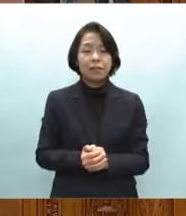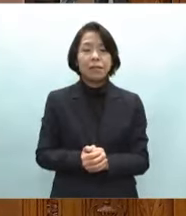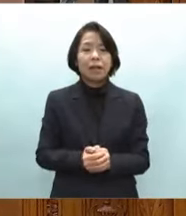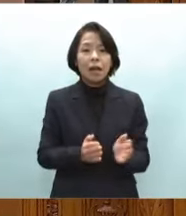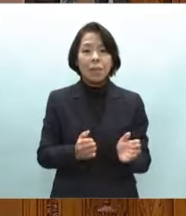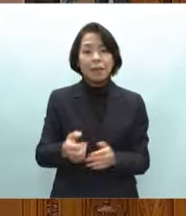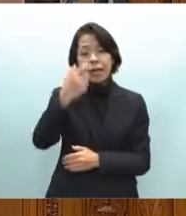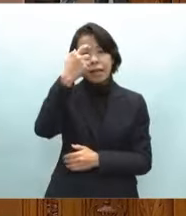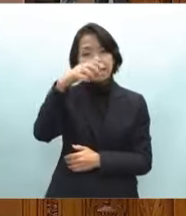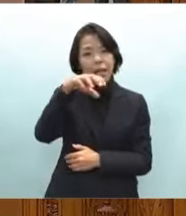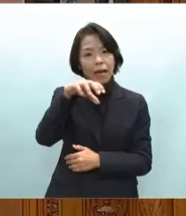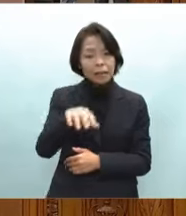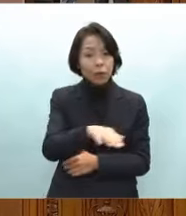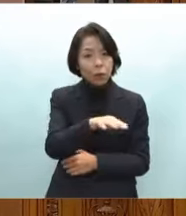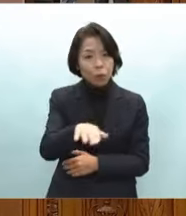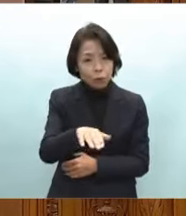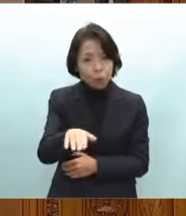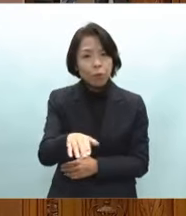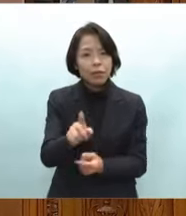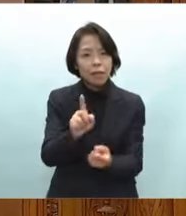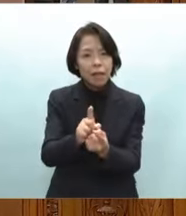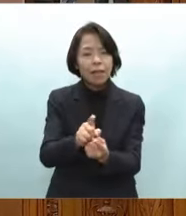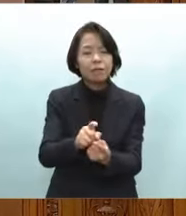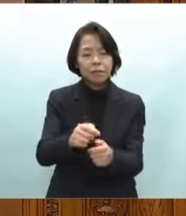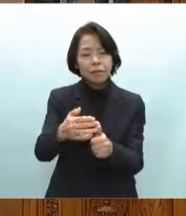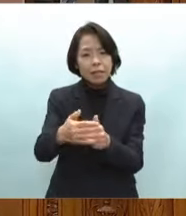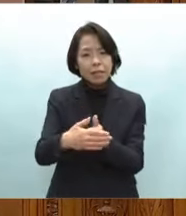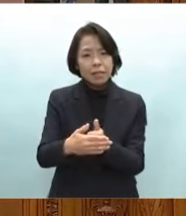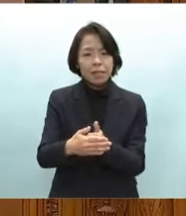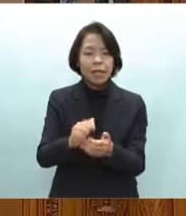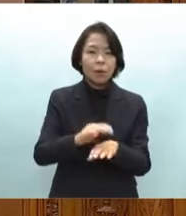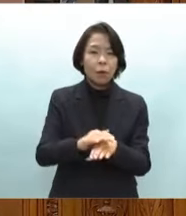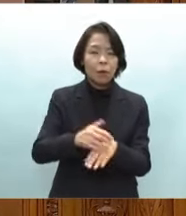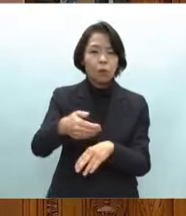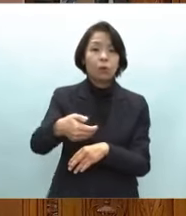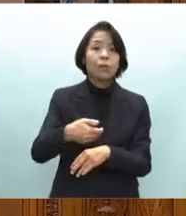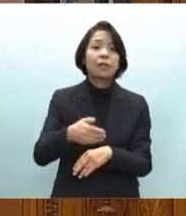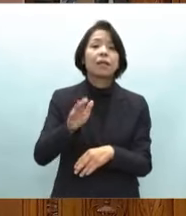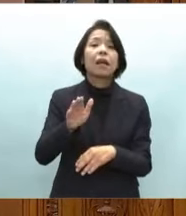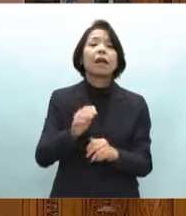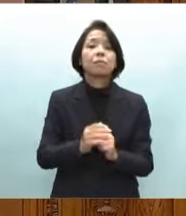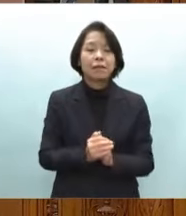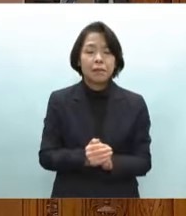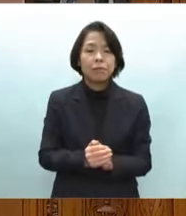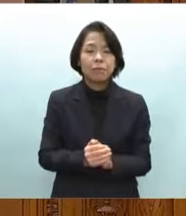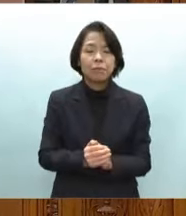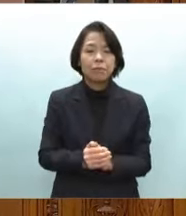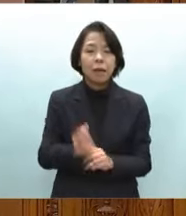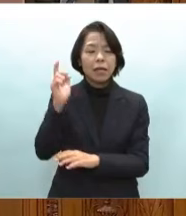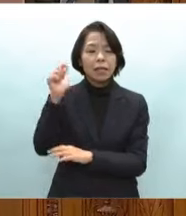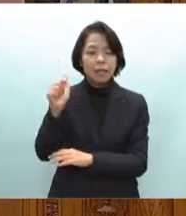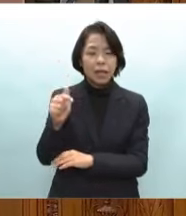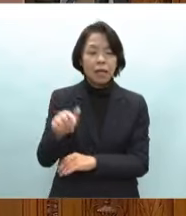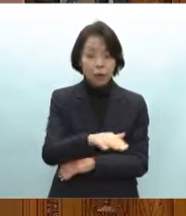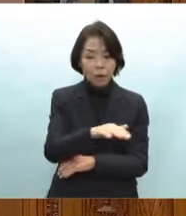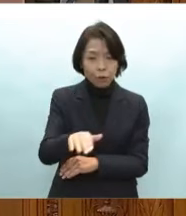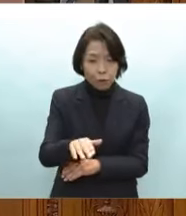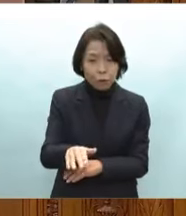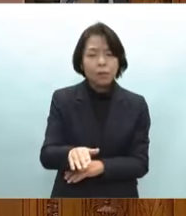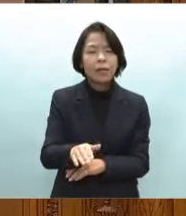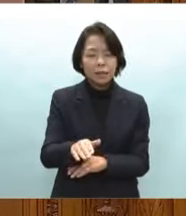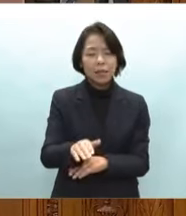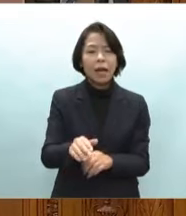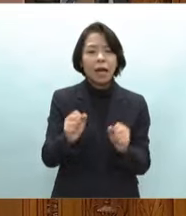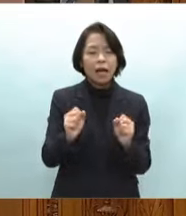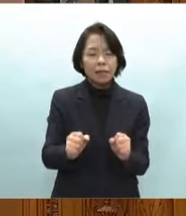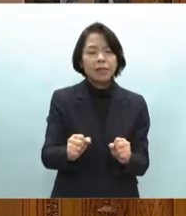たちへの支援についてお尋ねがありました政府においては現在子どもたちが置かれているさまざまな